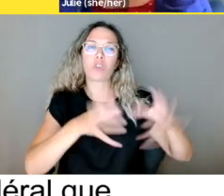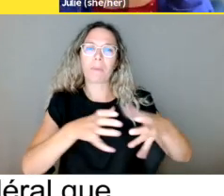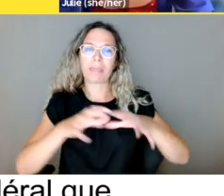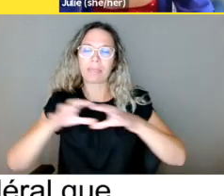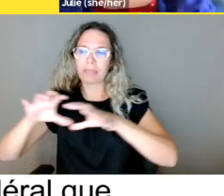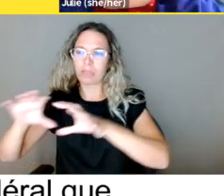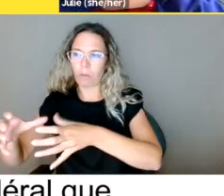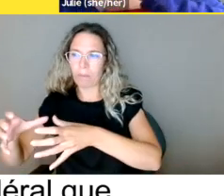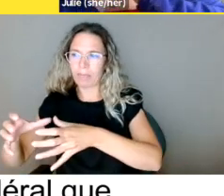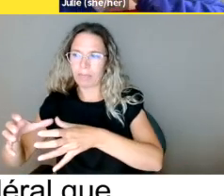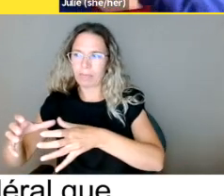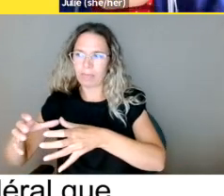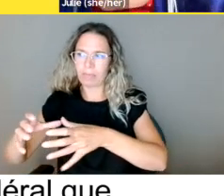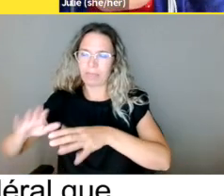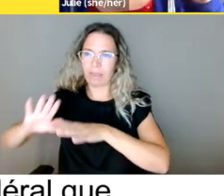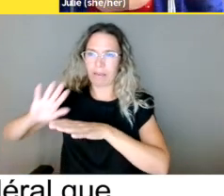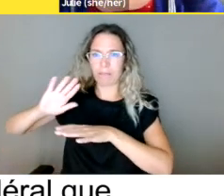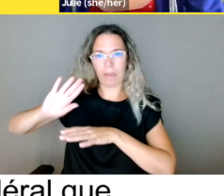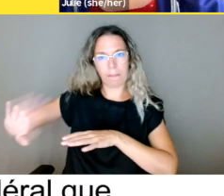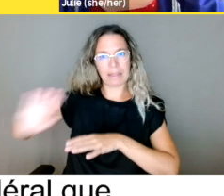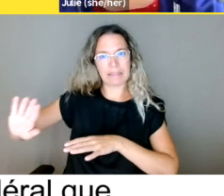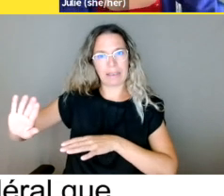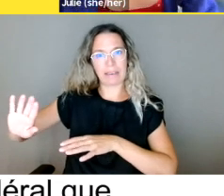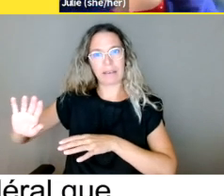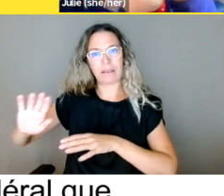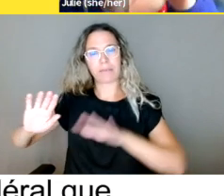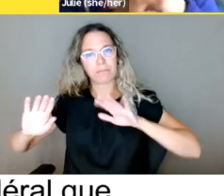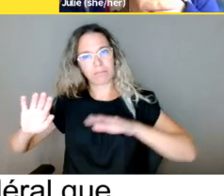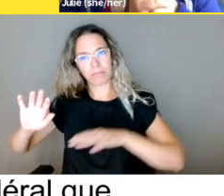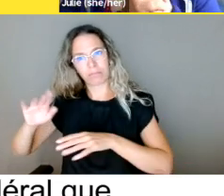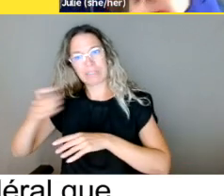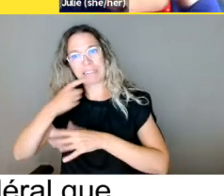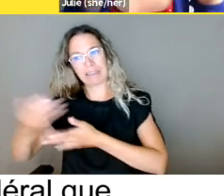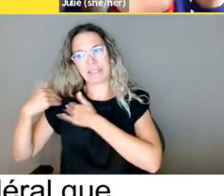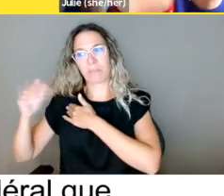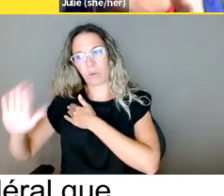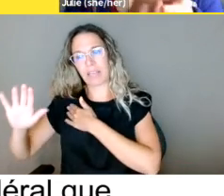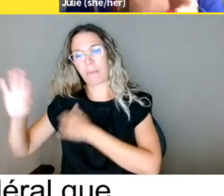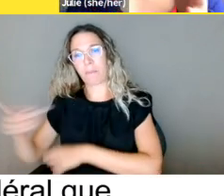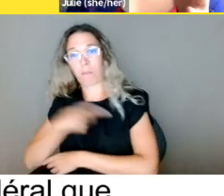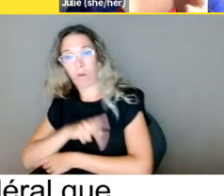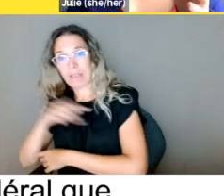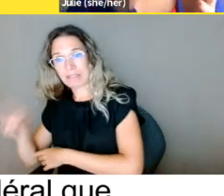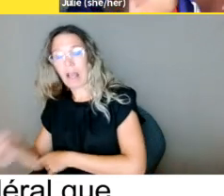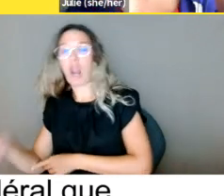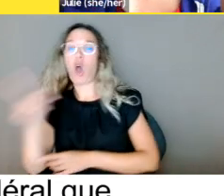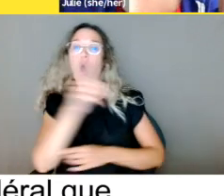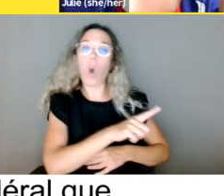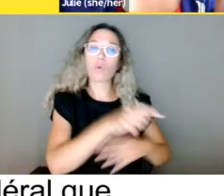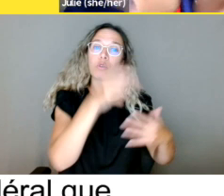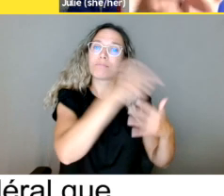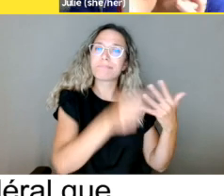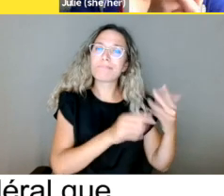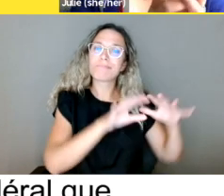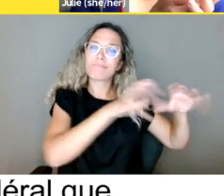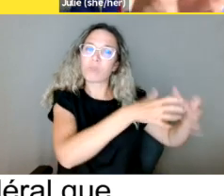ils ont divisé des domaines qui tombent